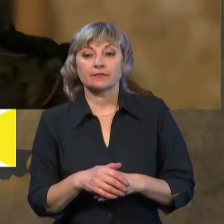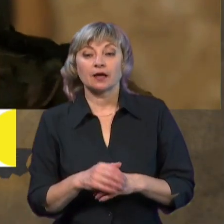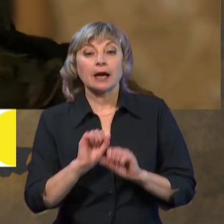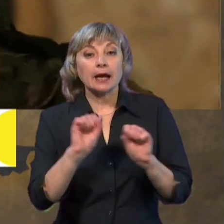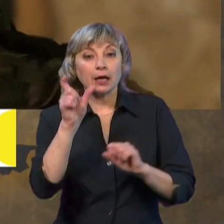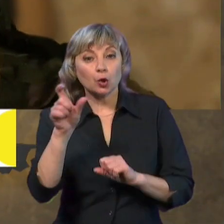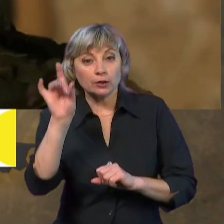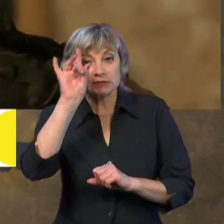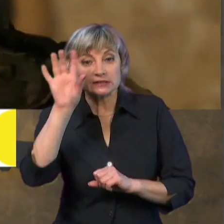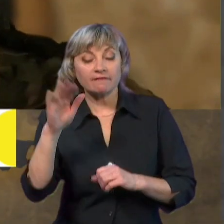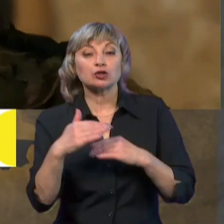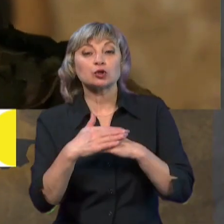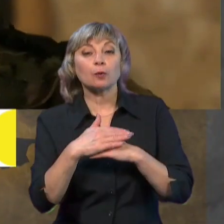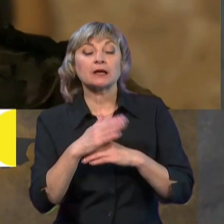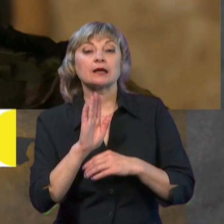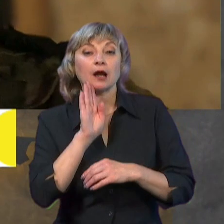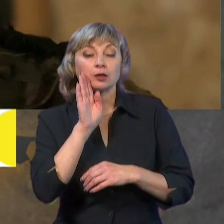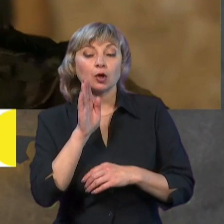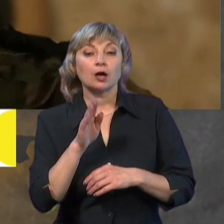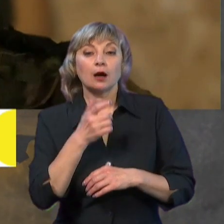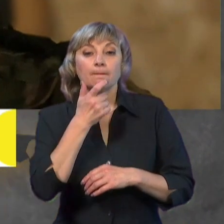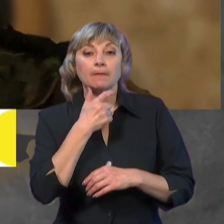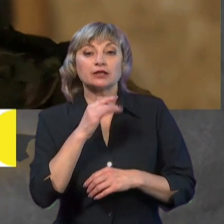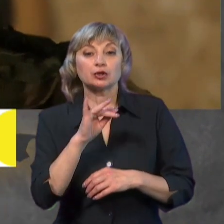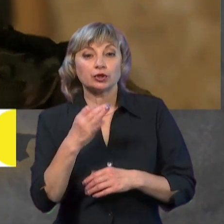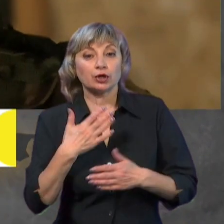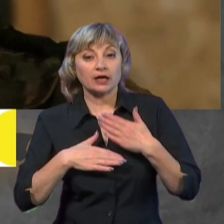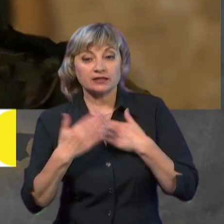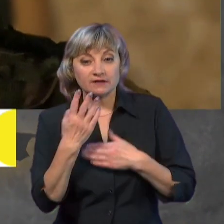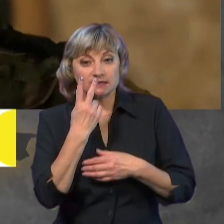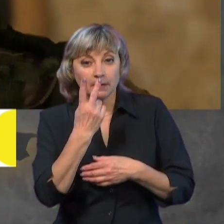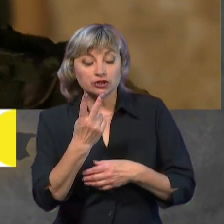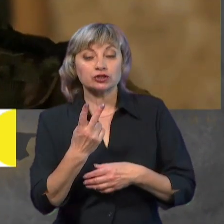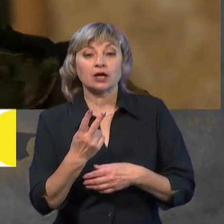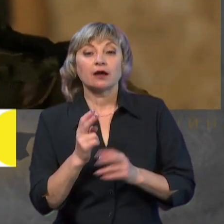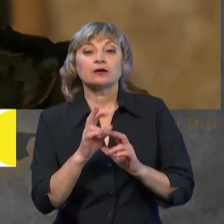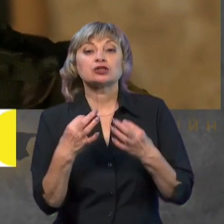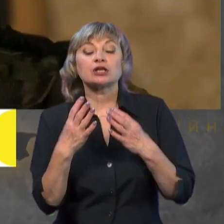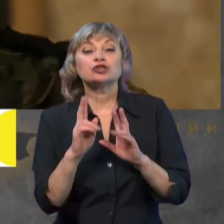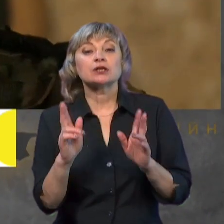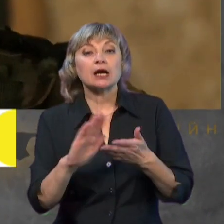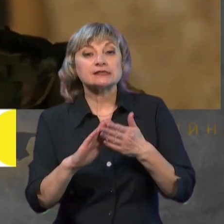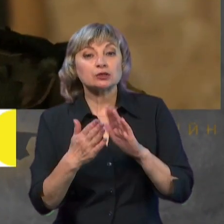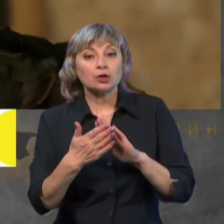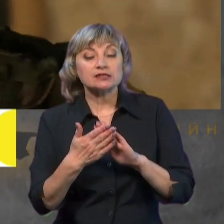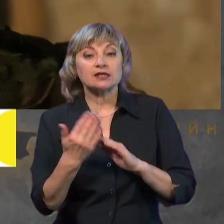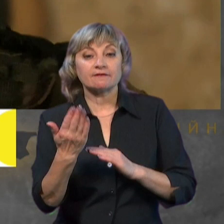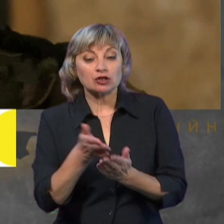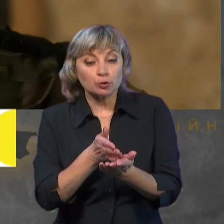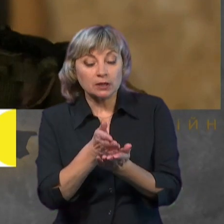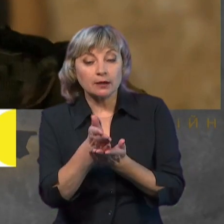Героям слава. Доброго ранку. Пане Юрію, раді вас бачити. Розкажіть, яка ситуація на вашому напрямку? Це,